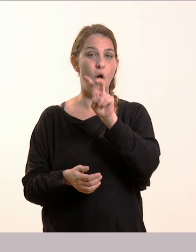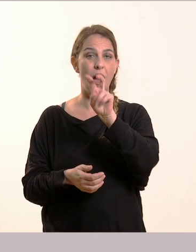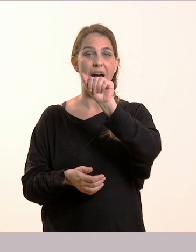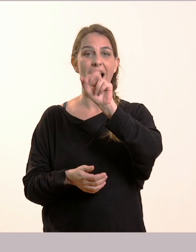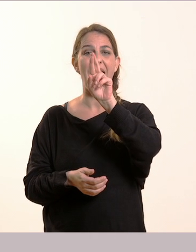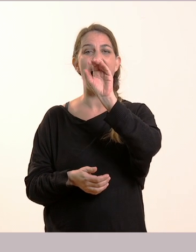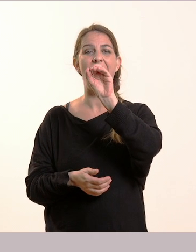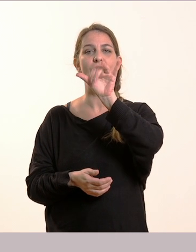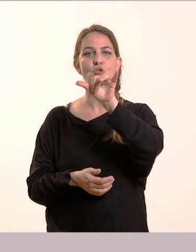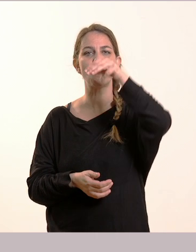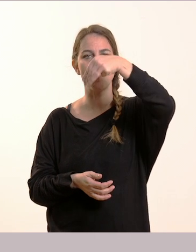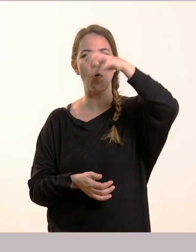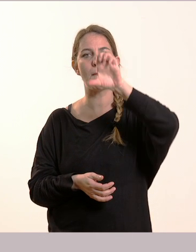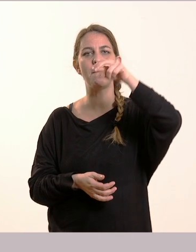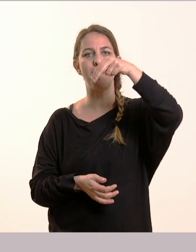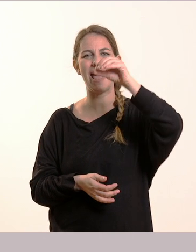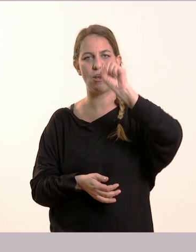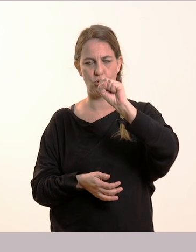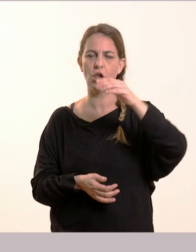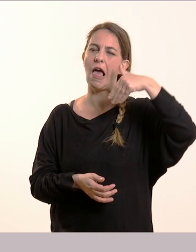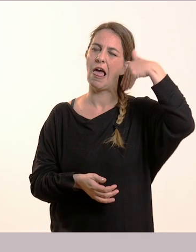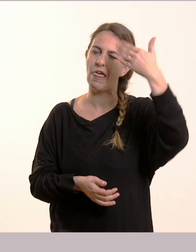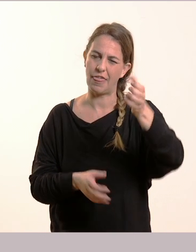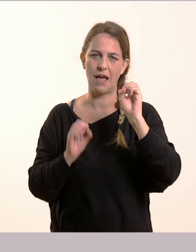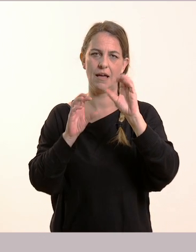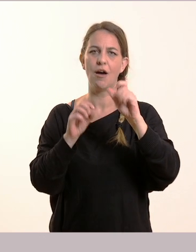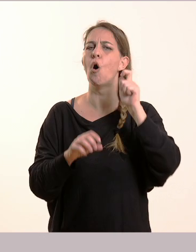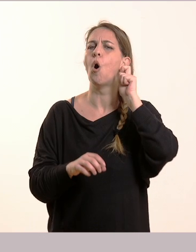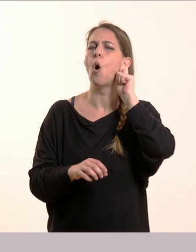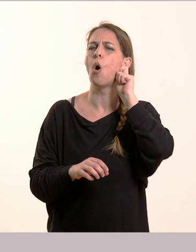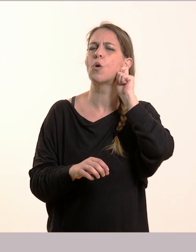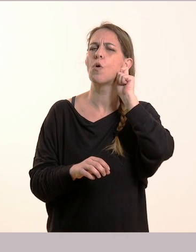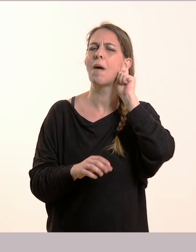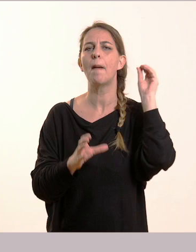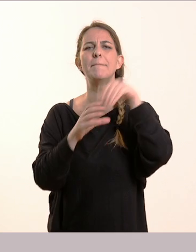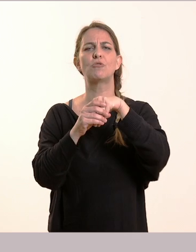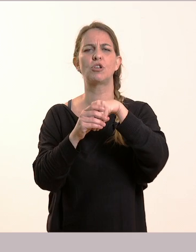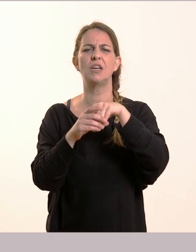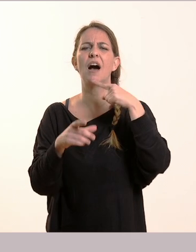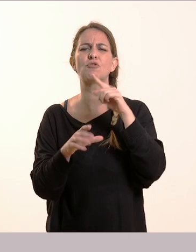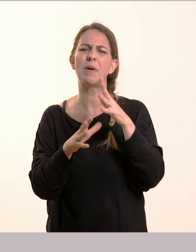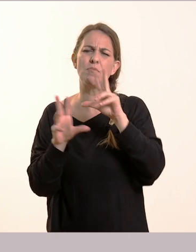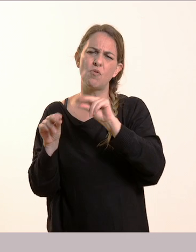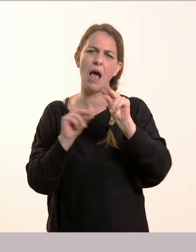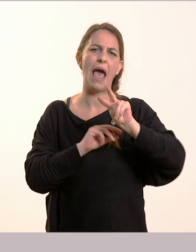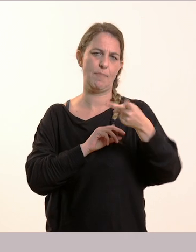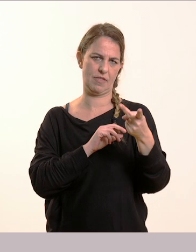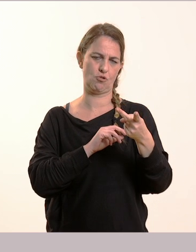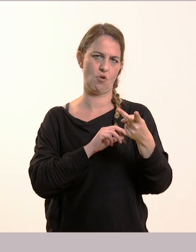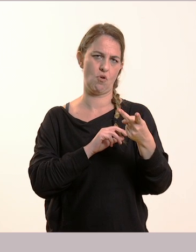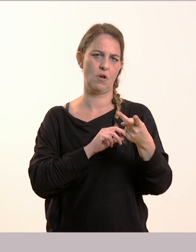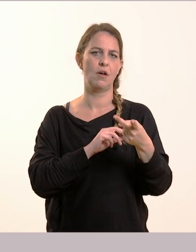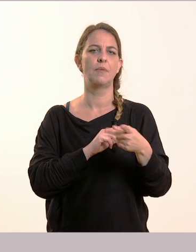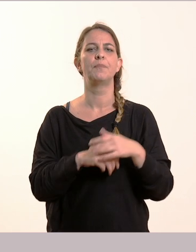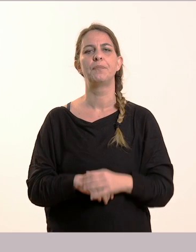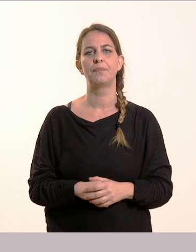αλλιώς που θα το μάθετε όταν μεγαλώσετε. Λέγεται μετοχή, αλλά πολλές φορές παίρνει τη θέση του επιθέτου. Γι' αυτό και το βιβλίο μας εδώ μας την έγιε στα επίθετα.